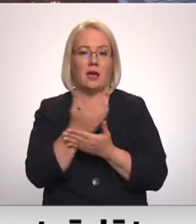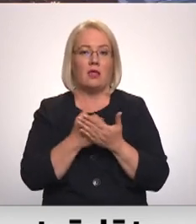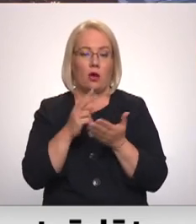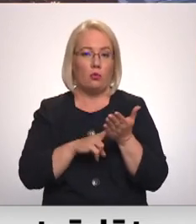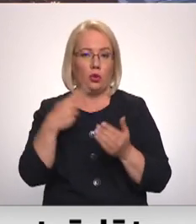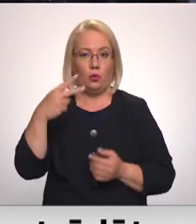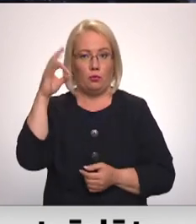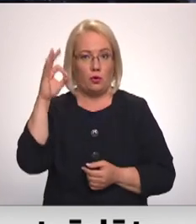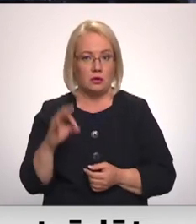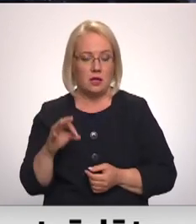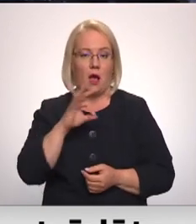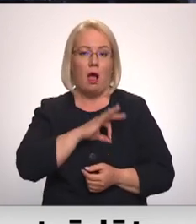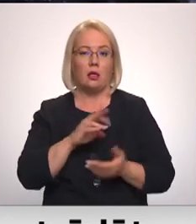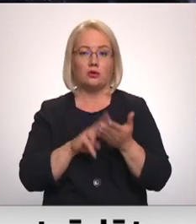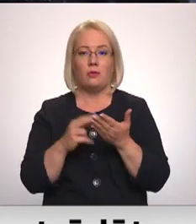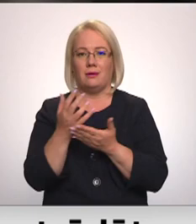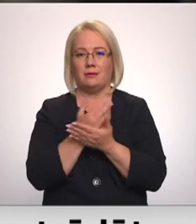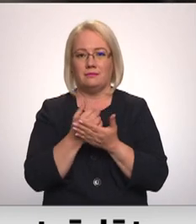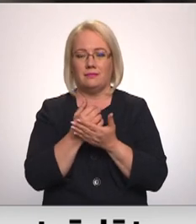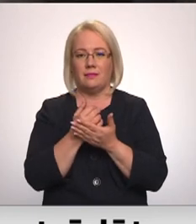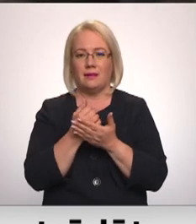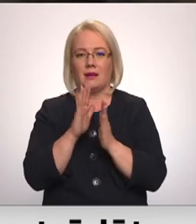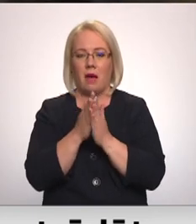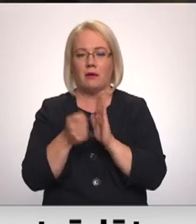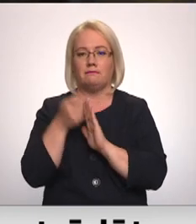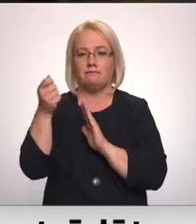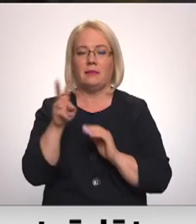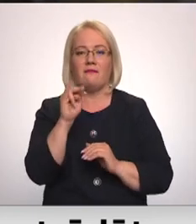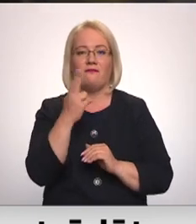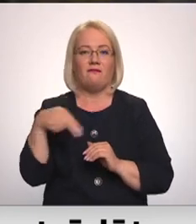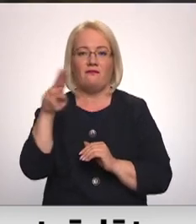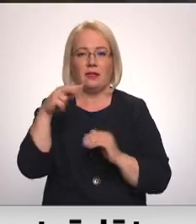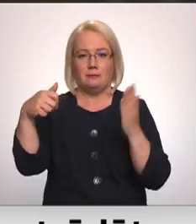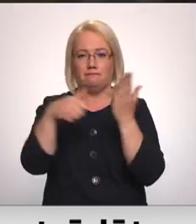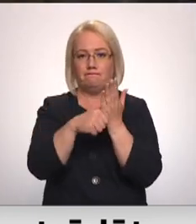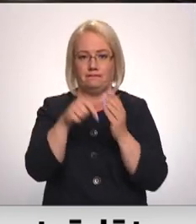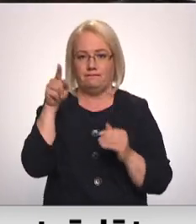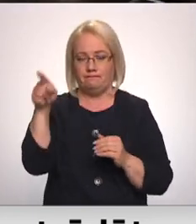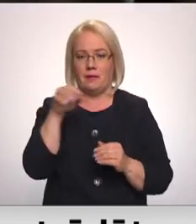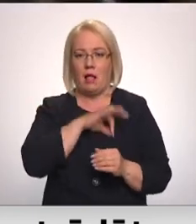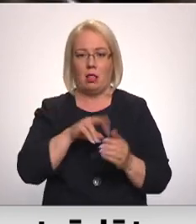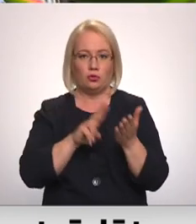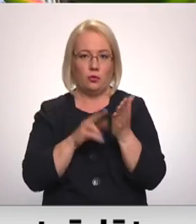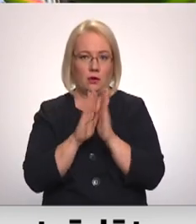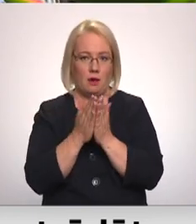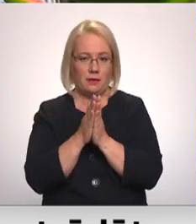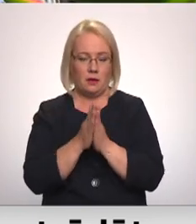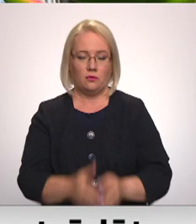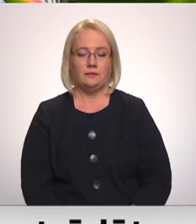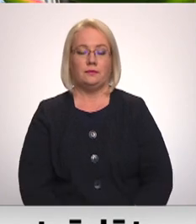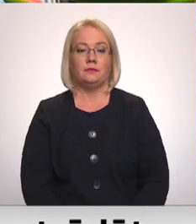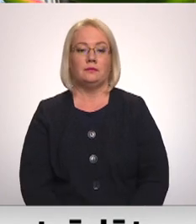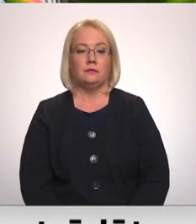Algas nodokļu grāmatiņu var iesniegt valsts ieņēmumu dienestam aizslapā eds.vidu.gov.lv. Dāvids